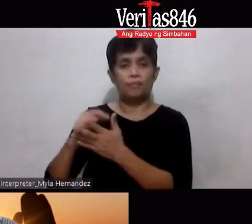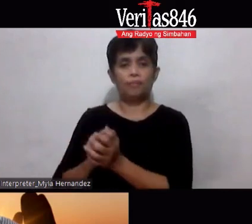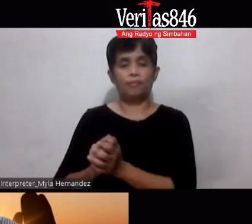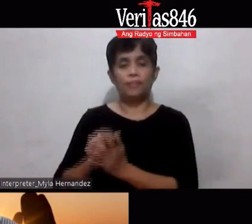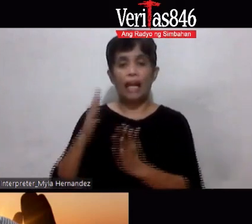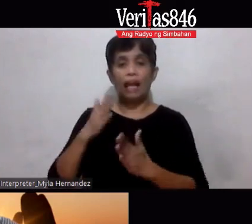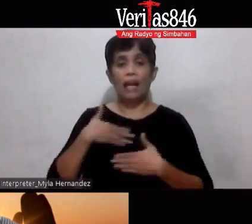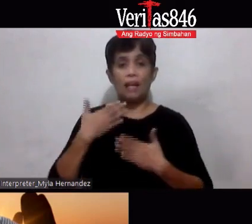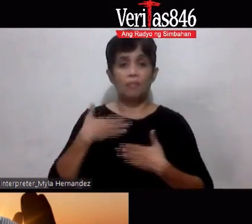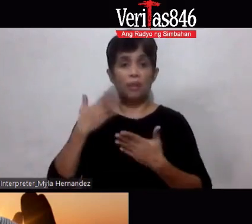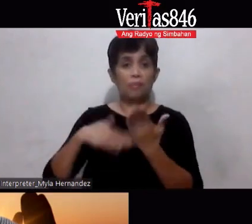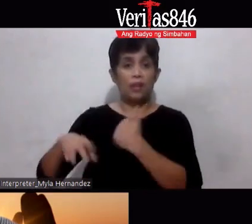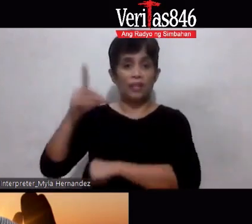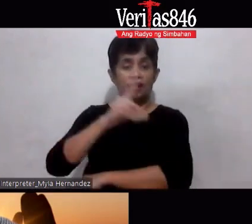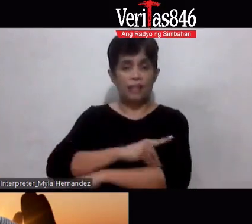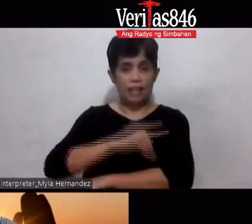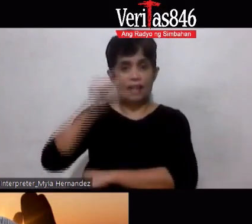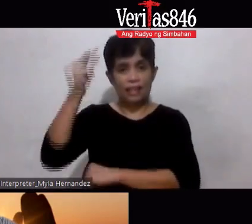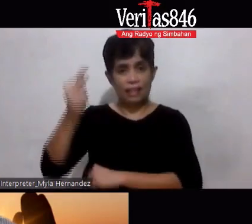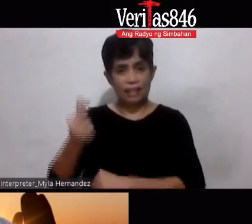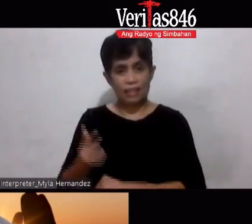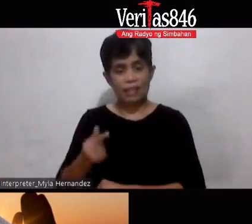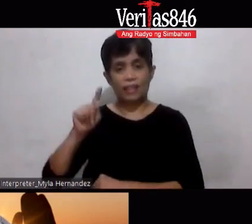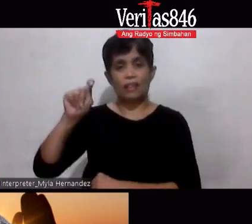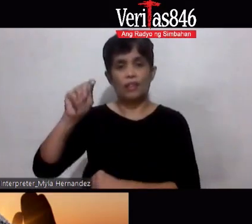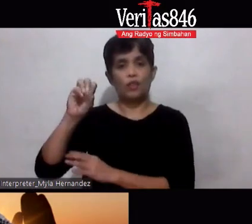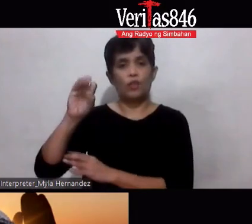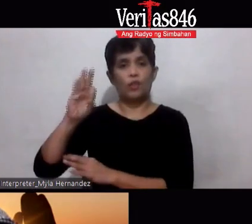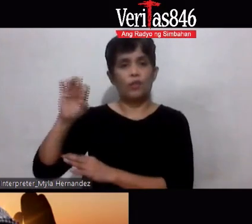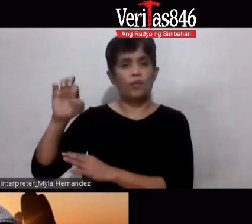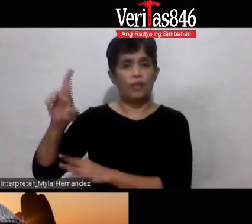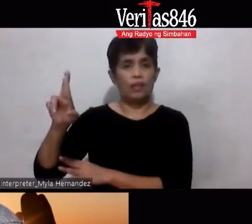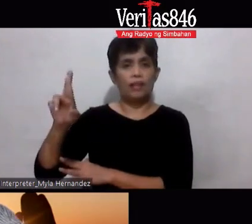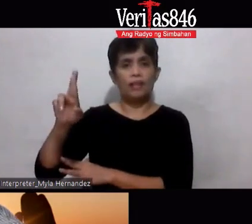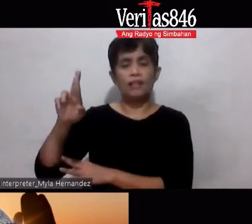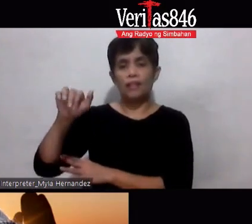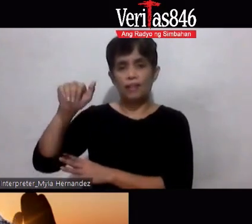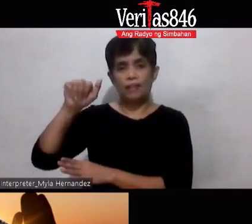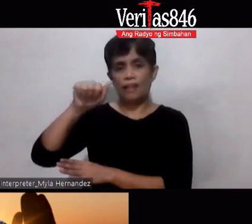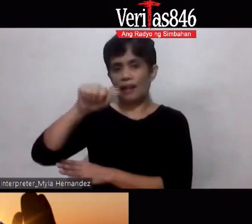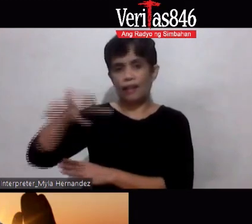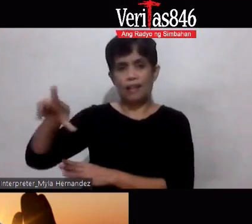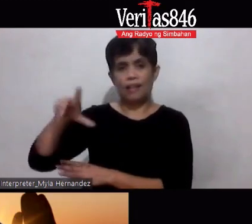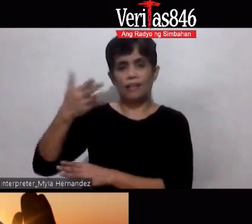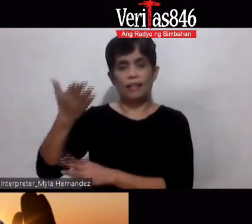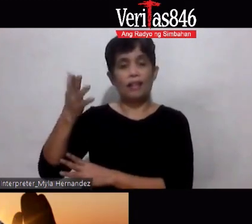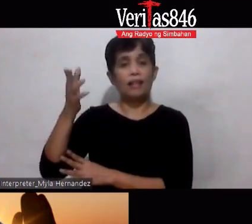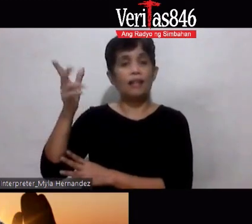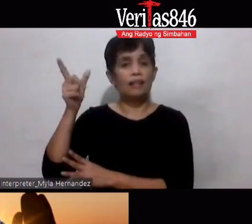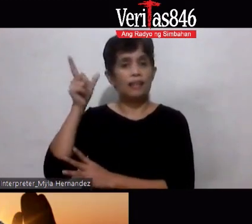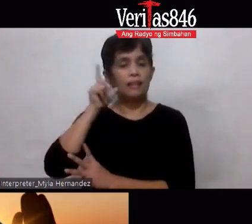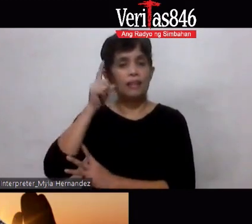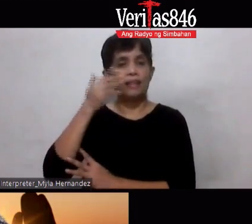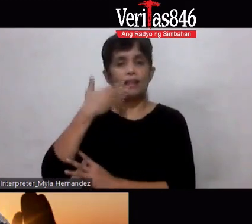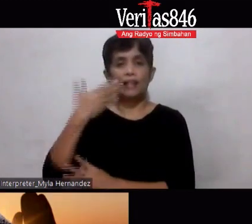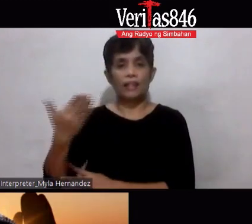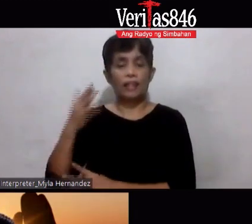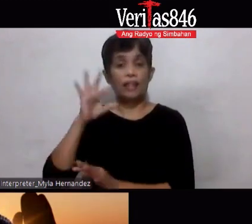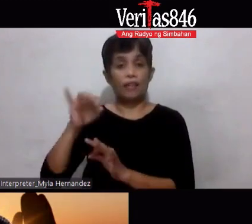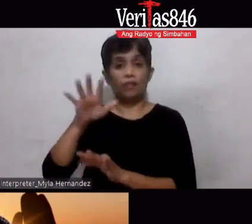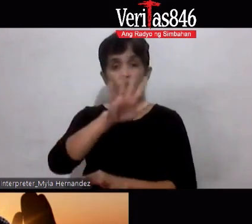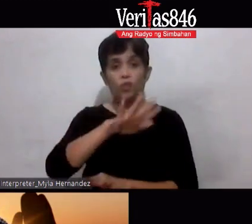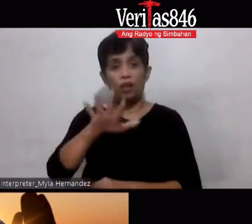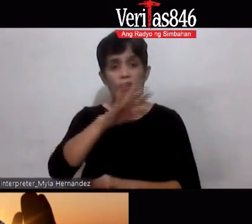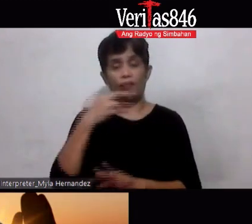birthday to you At binabati kita Si Topher Camille Kayo lahat dyan Na nakikinig Marami pong salamat Kung meron kayong Mga kamag